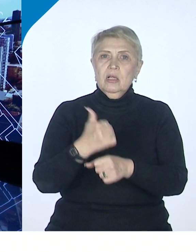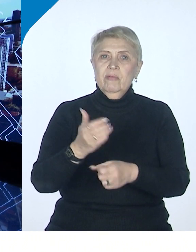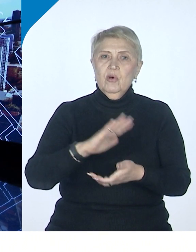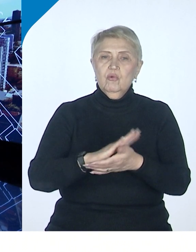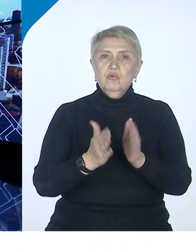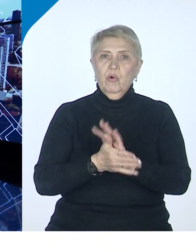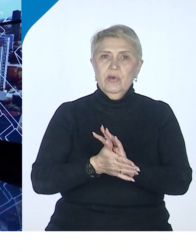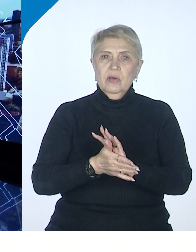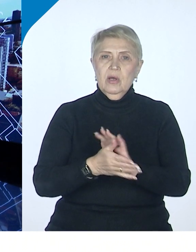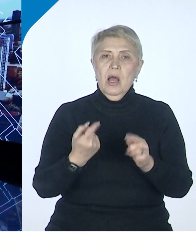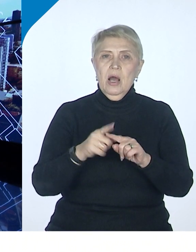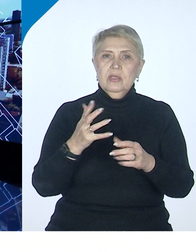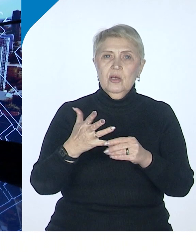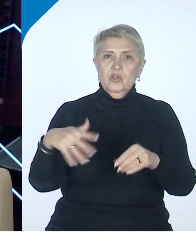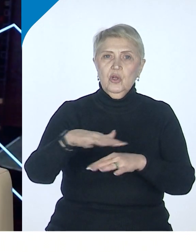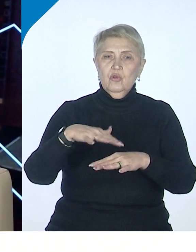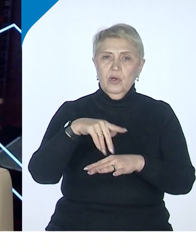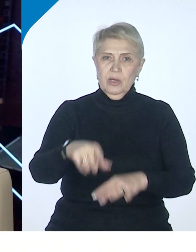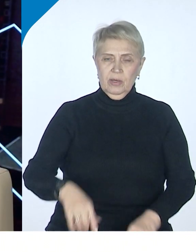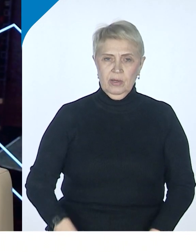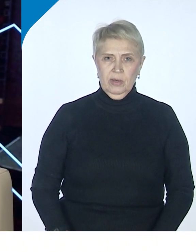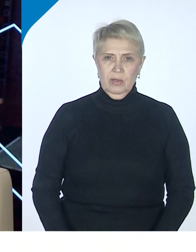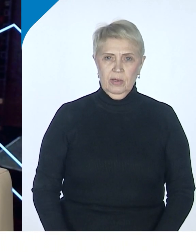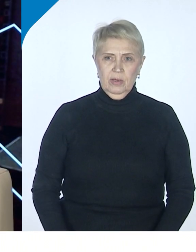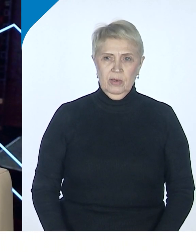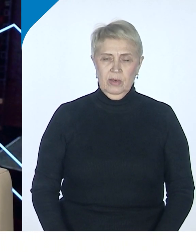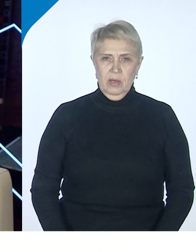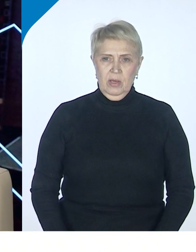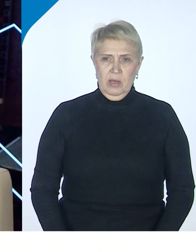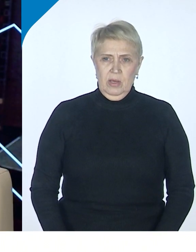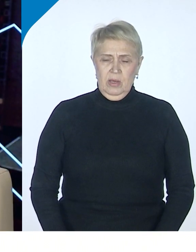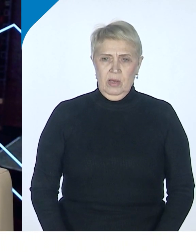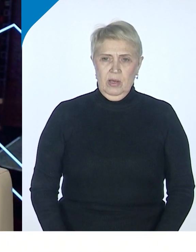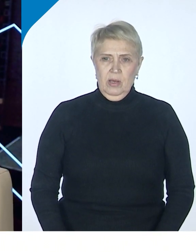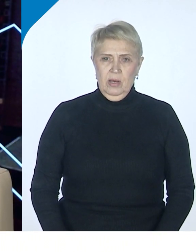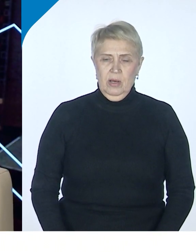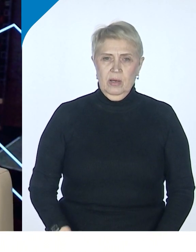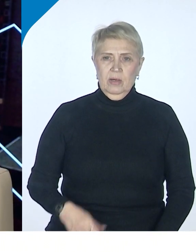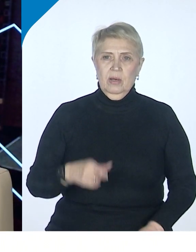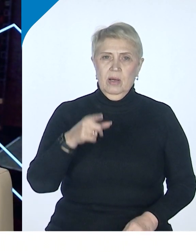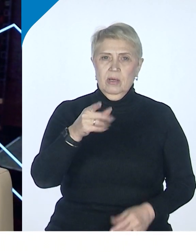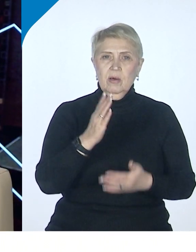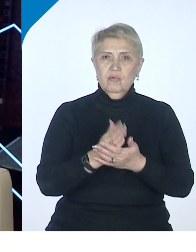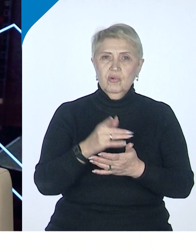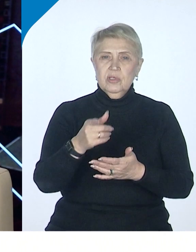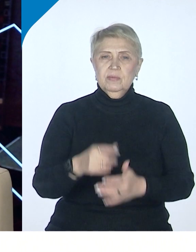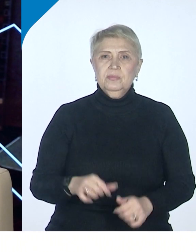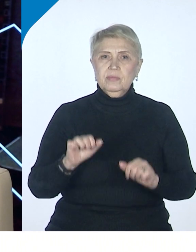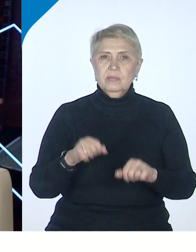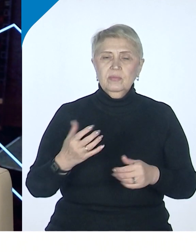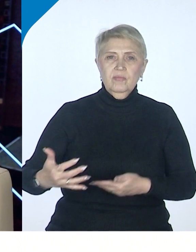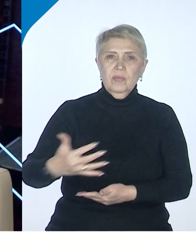Эта территория вот этой мегаполисной периферии Хабаровской, она может